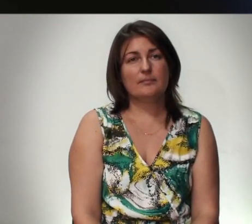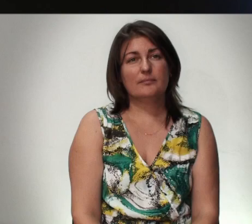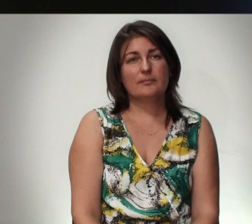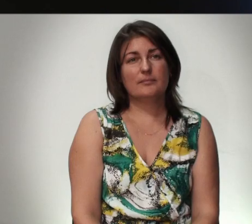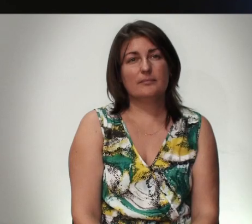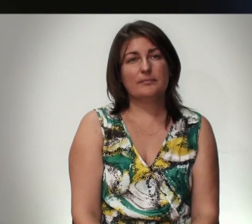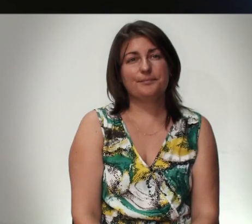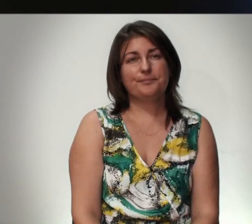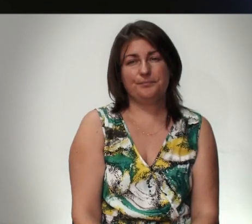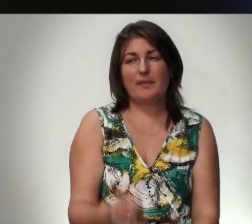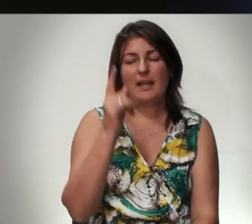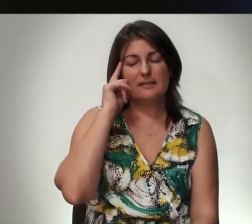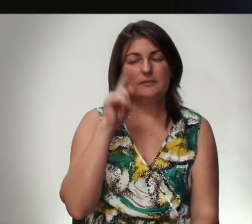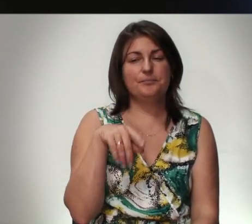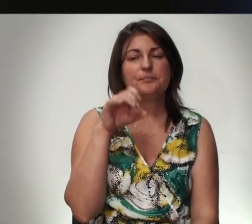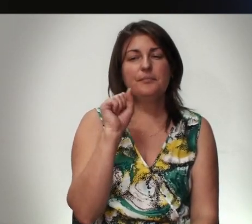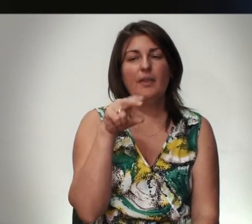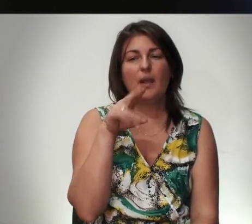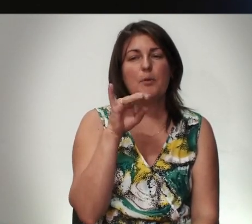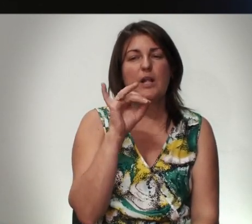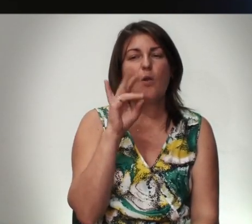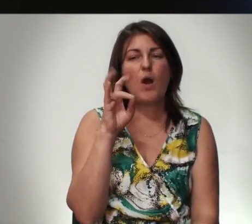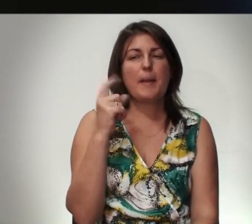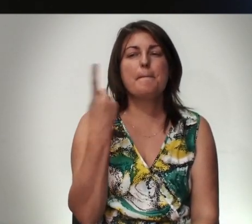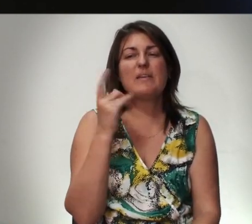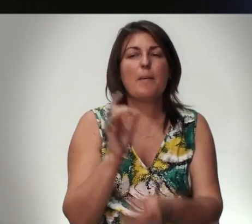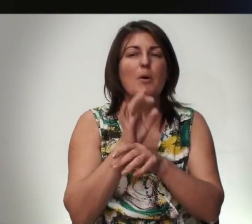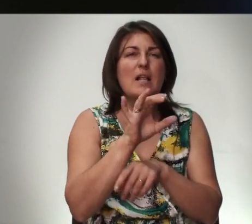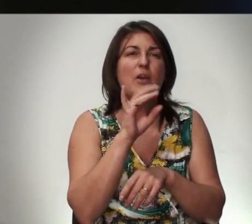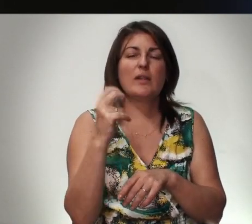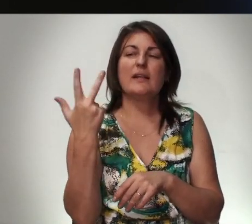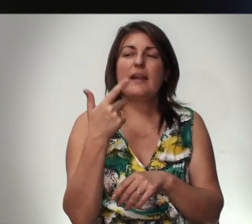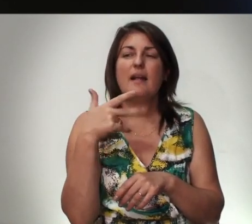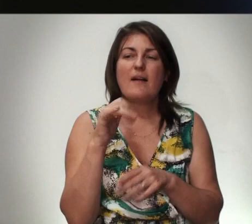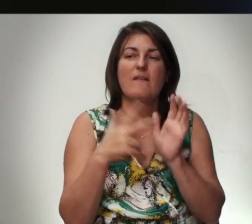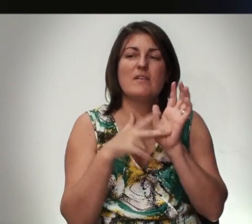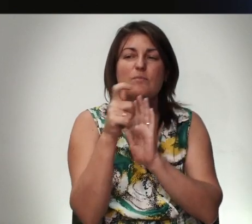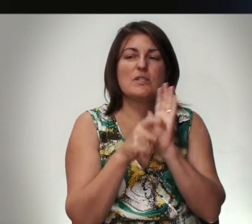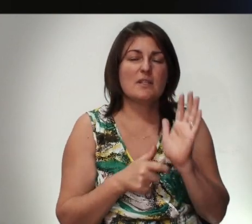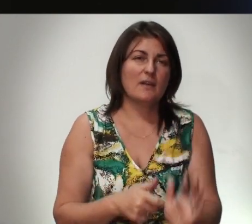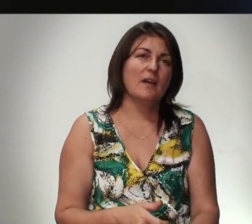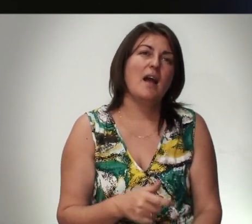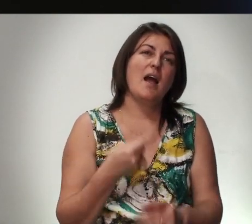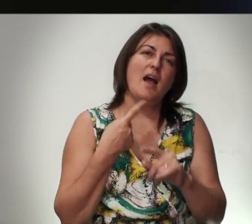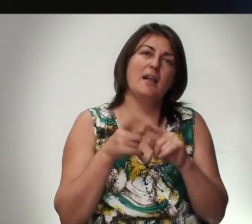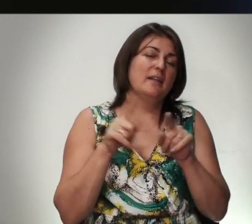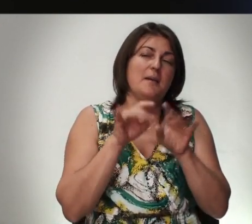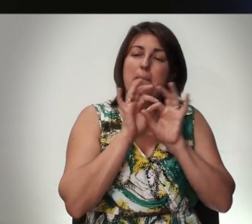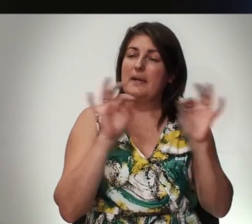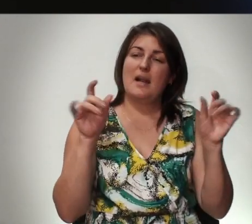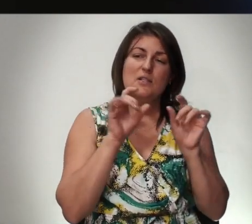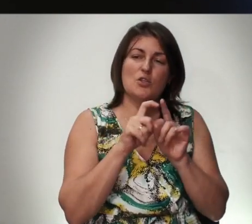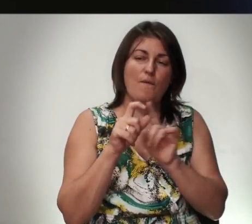Знаете Апостол Ян Первое Послание Яна Третья Глава Восьмой Стих Такие Прекрасные